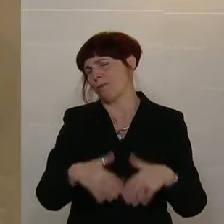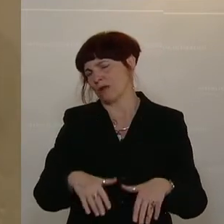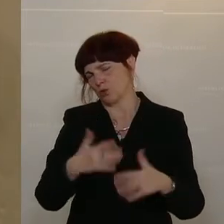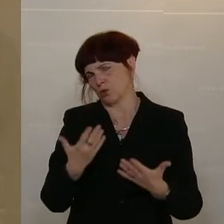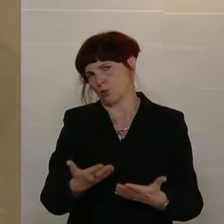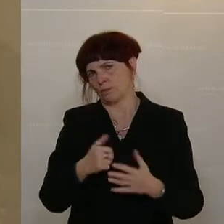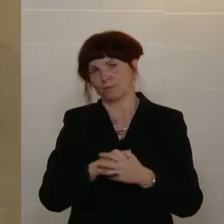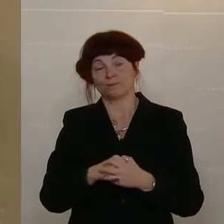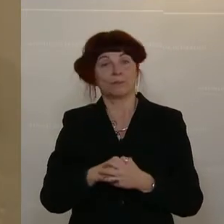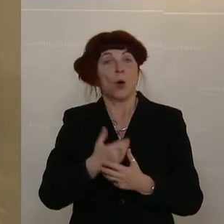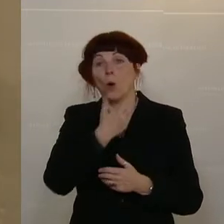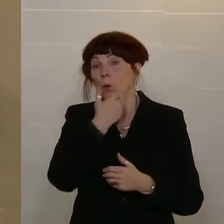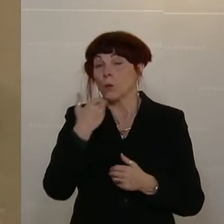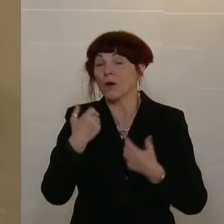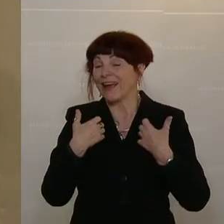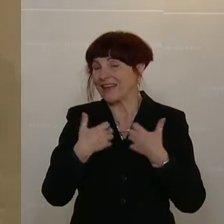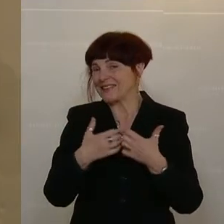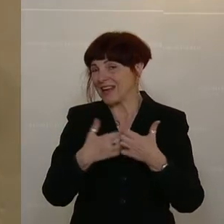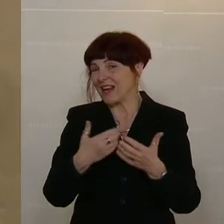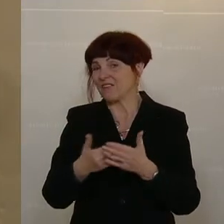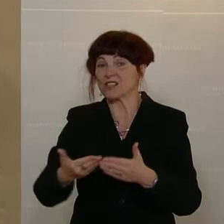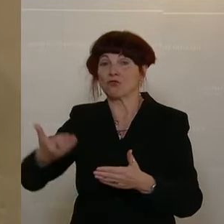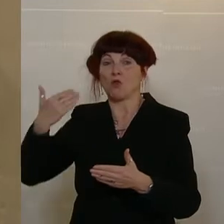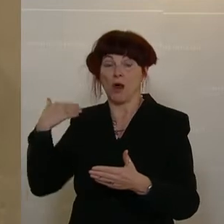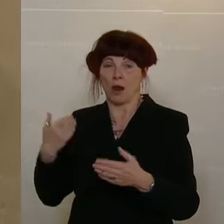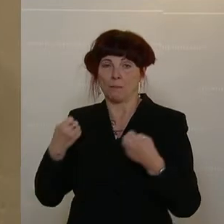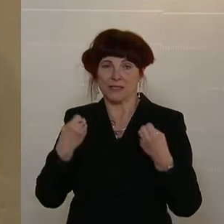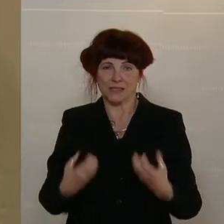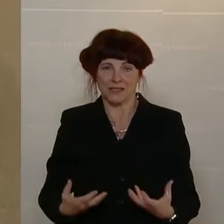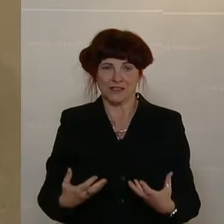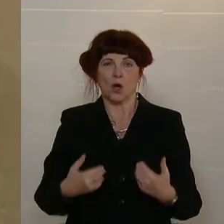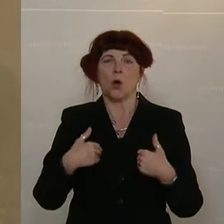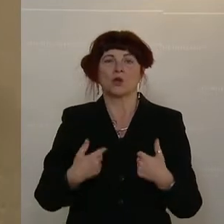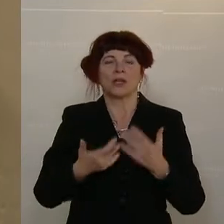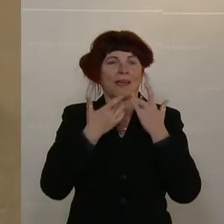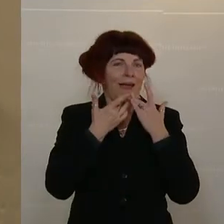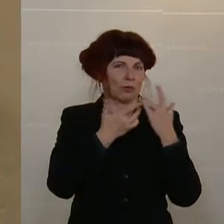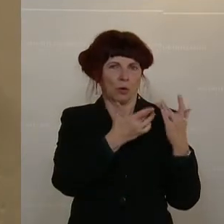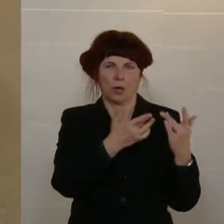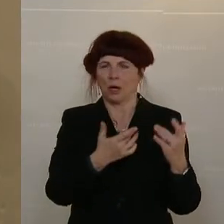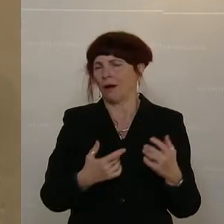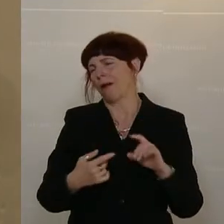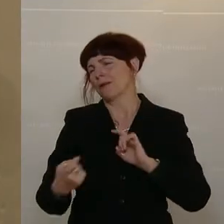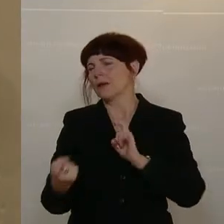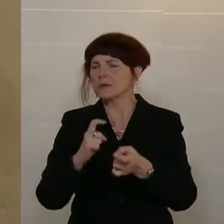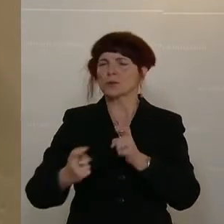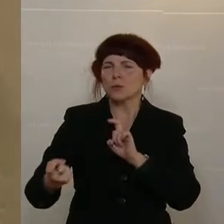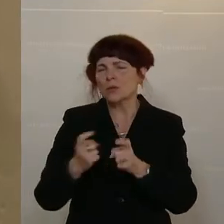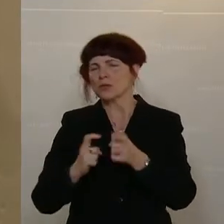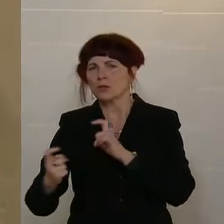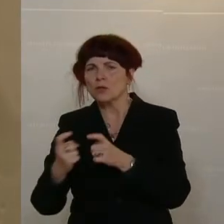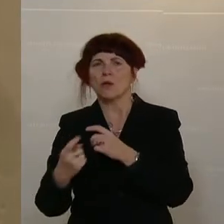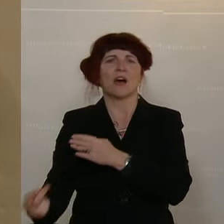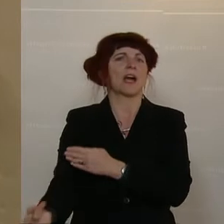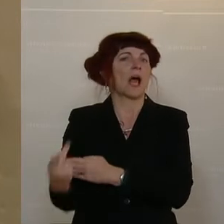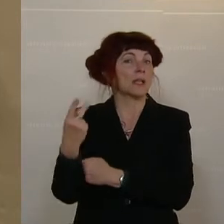gar nicht, was da im Vorfeld alles passiert ist. Und ich gratuliere ihm auch, dass nach stundenlanger Diskussion über Kandidaten, er